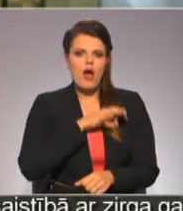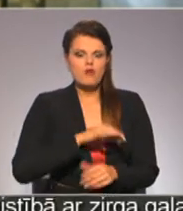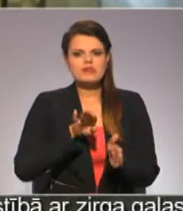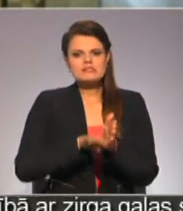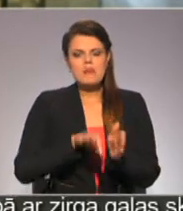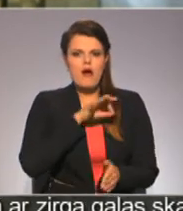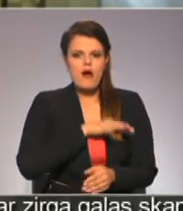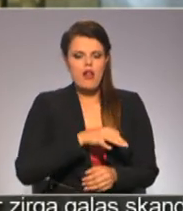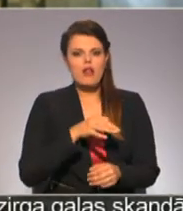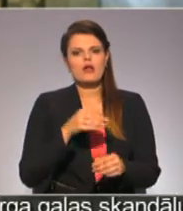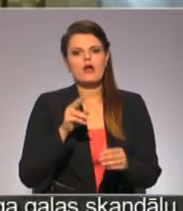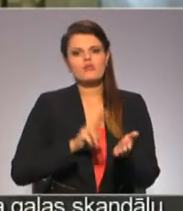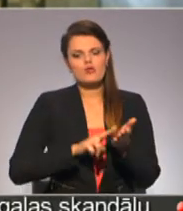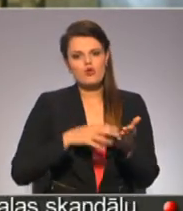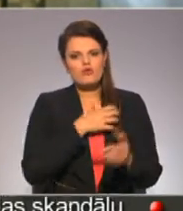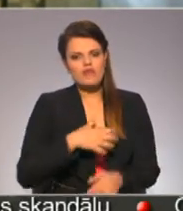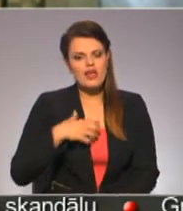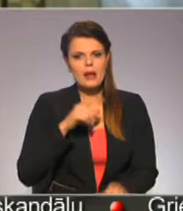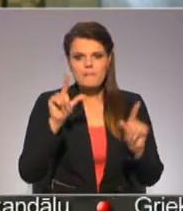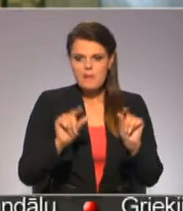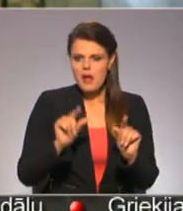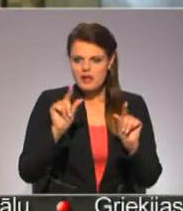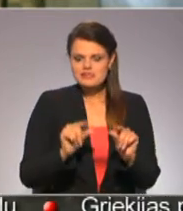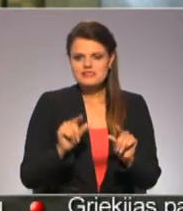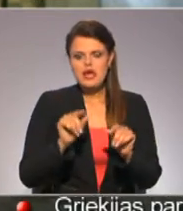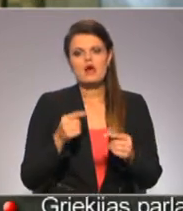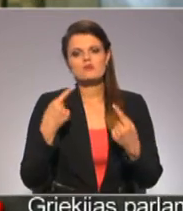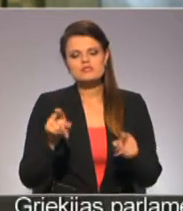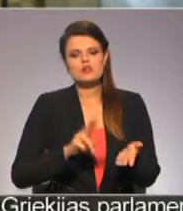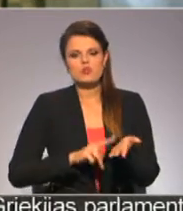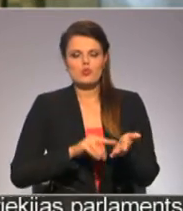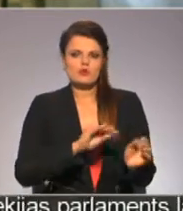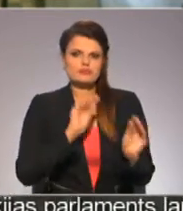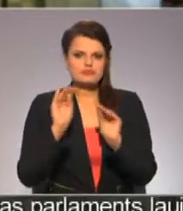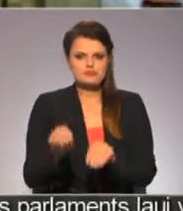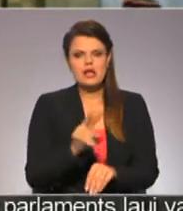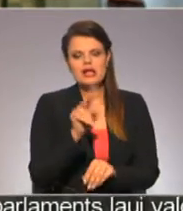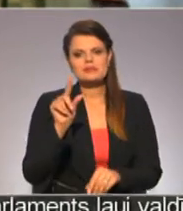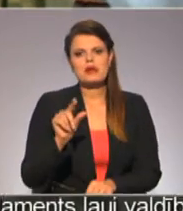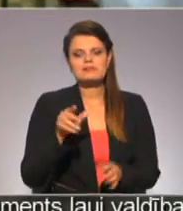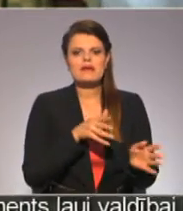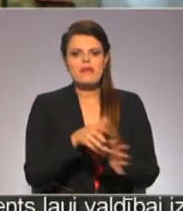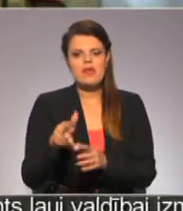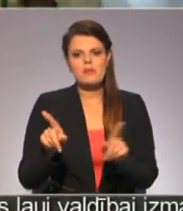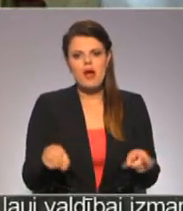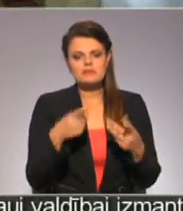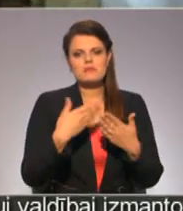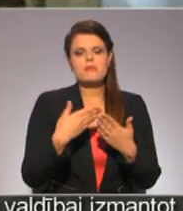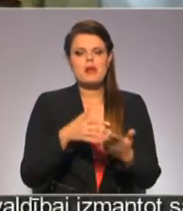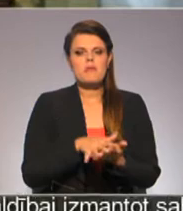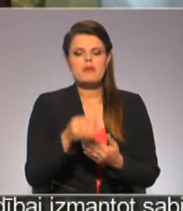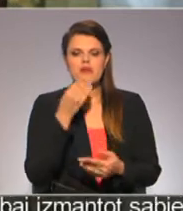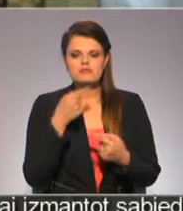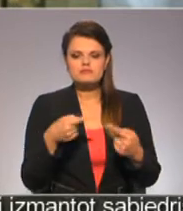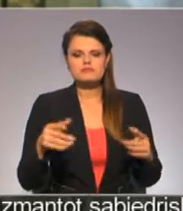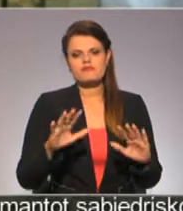atalgotā darbu spēka uz citām nodokļu bāzēm, kas mazāk ietekmē izauksmi, tāda kā patēriņas, kā